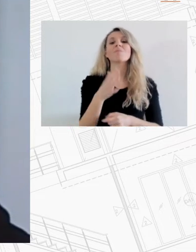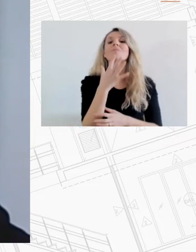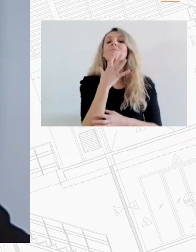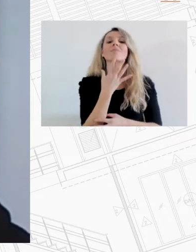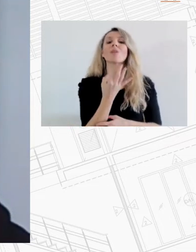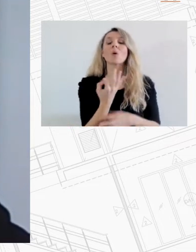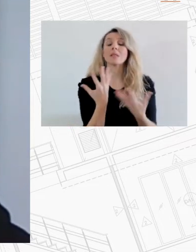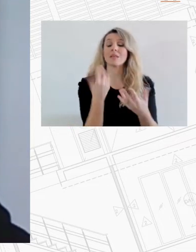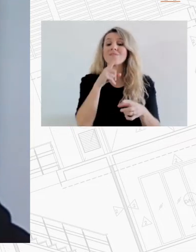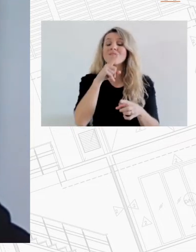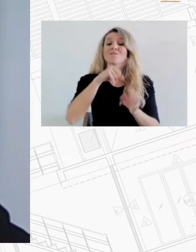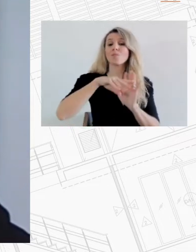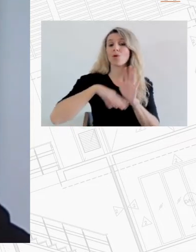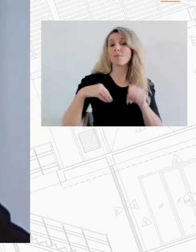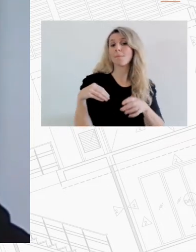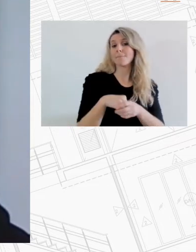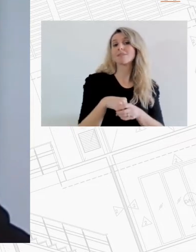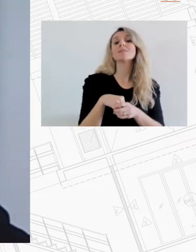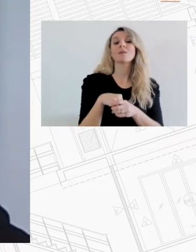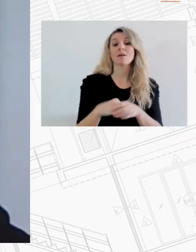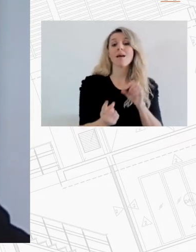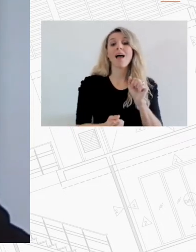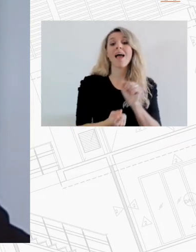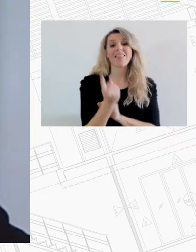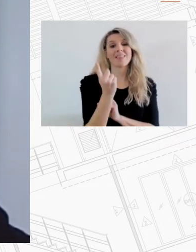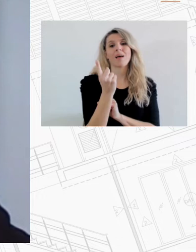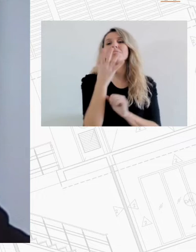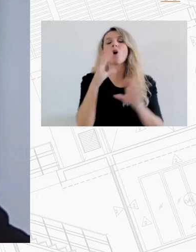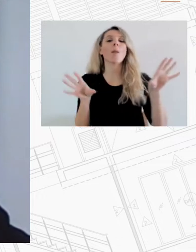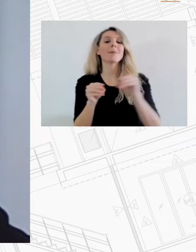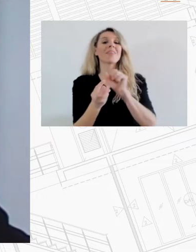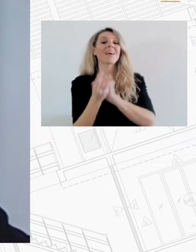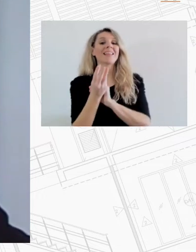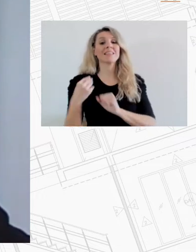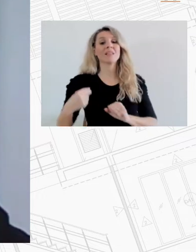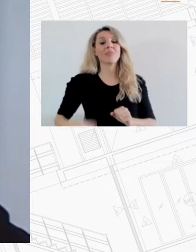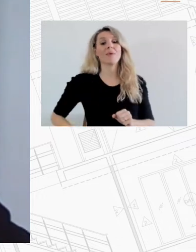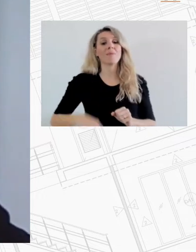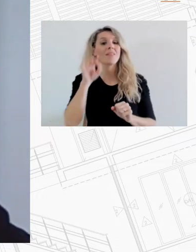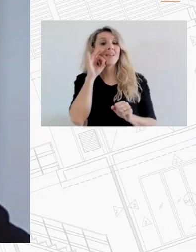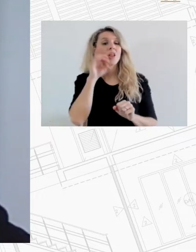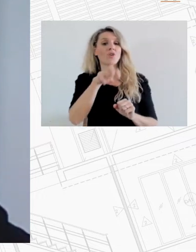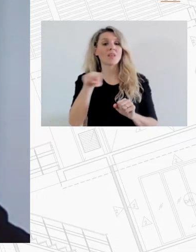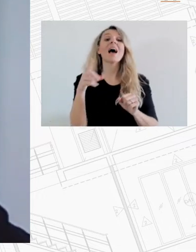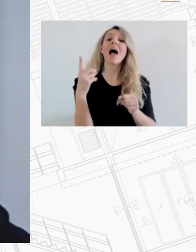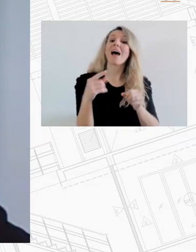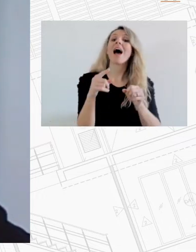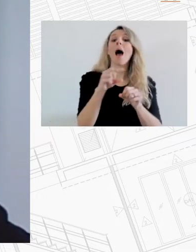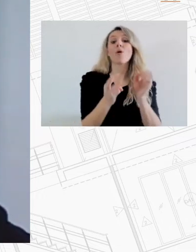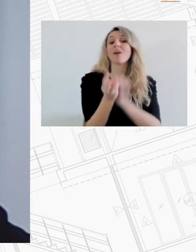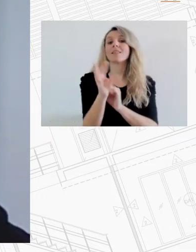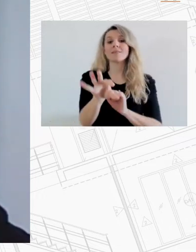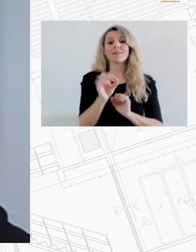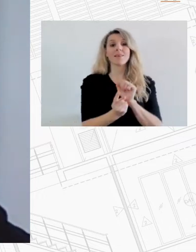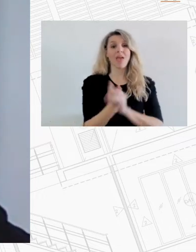σύνθεση συμμετέχουν 11 από τους 13 Δήμους της Μητροπολιτικής Ενότητας Θεσσαλονίκης. Έχει αναλάβει το